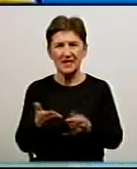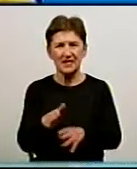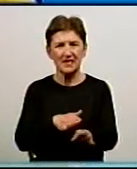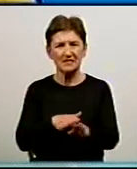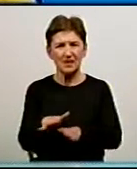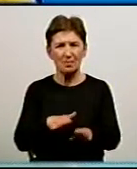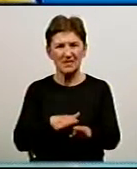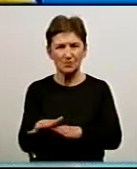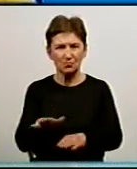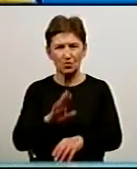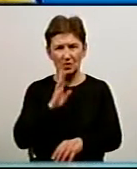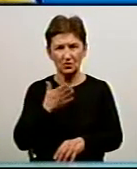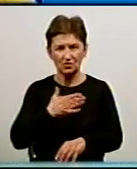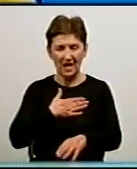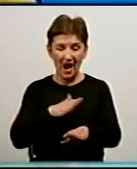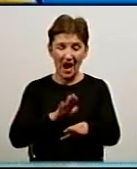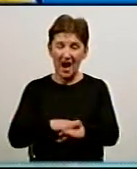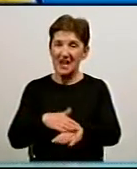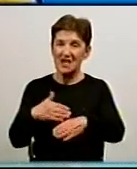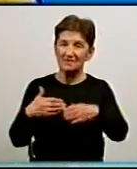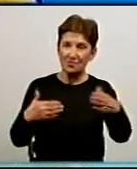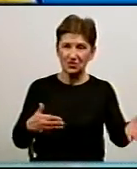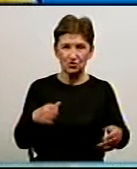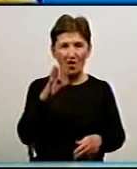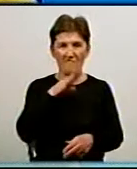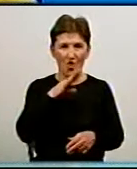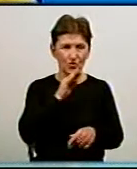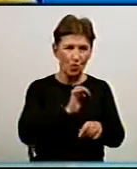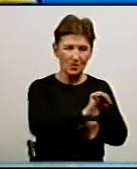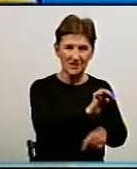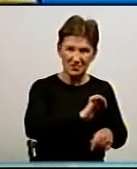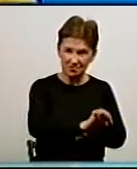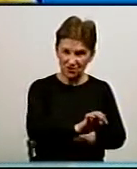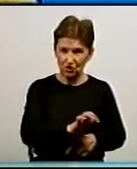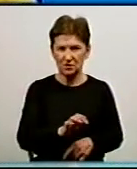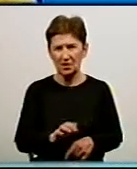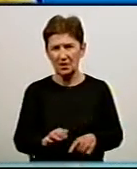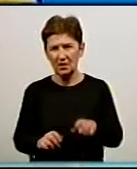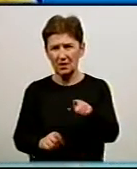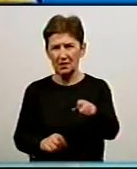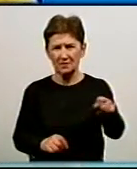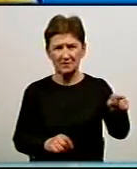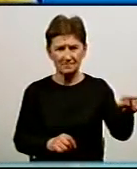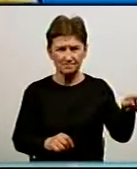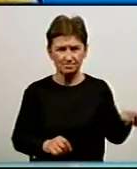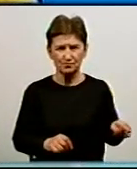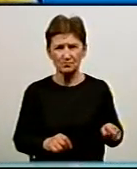нашу лівобережну частину міста водою. Тобто самі квартальні